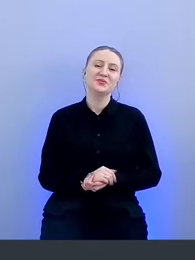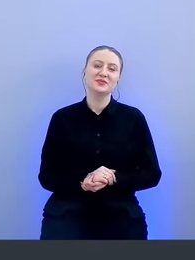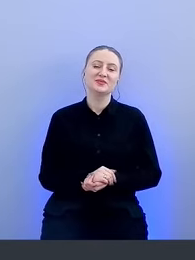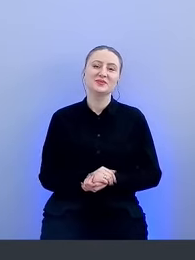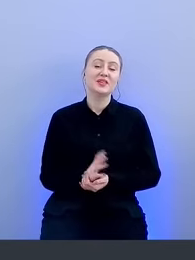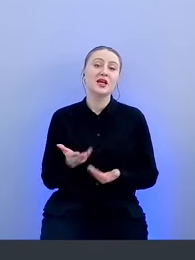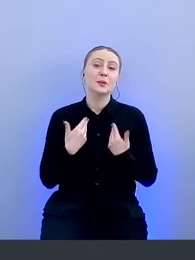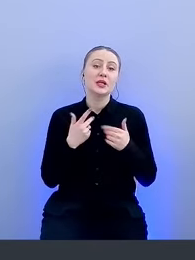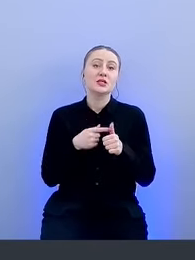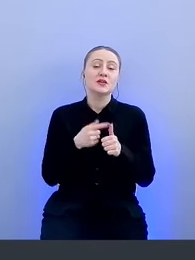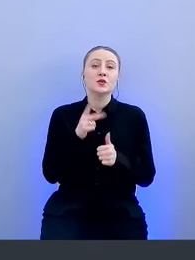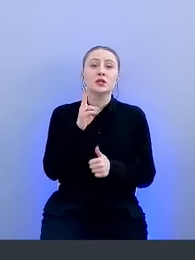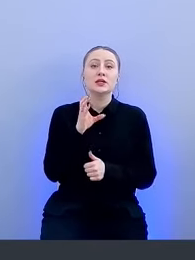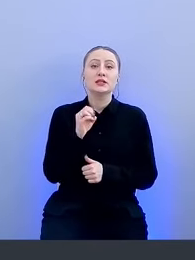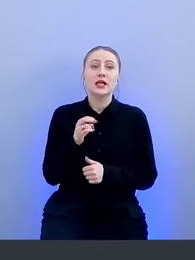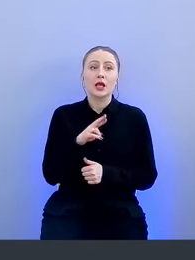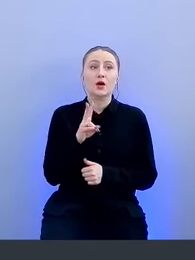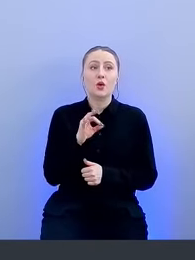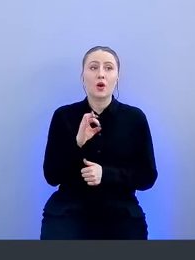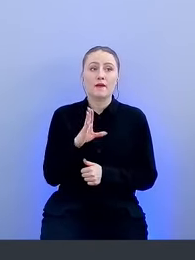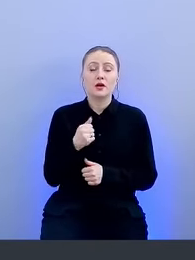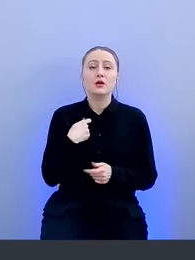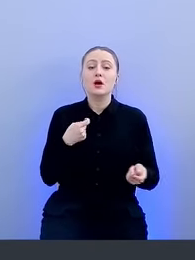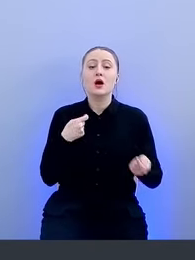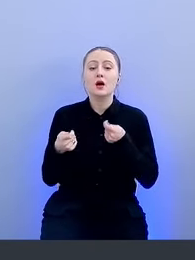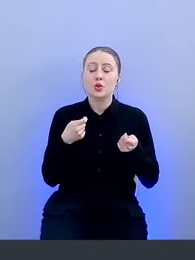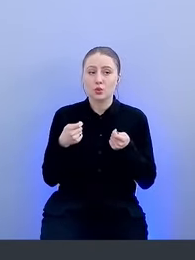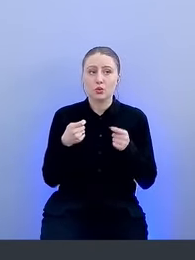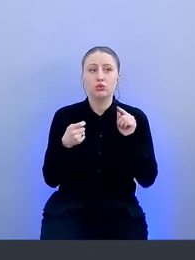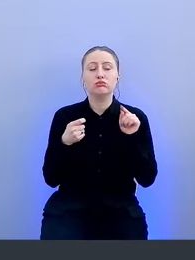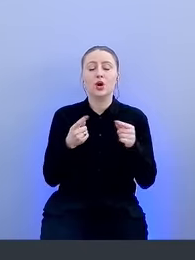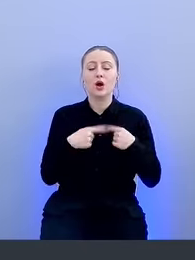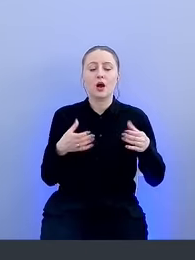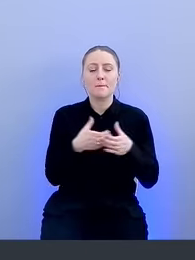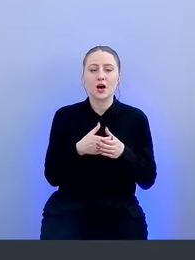Меня зовут Ксения Кокарева. Я руковожу командой антифишингов Mail.ru.